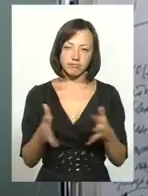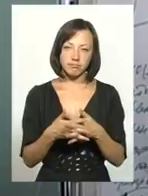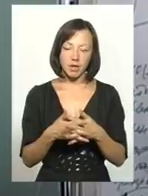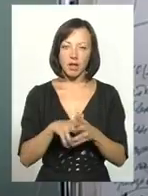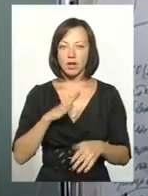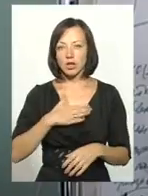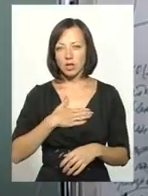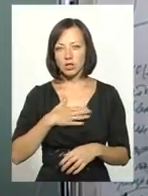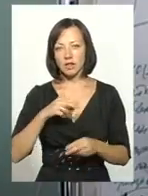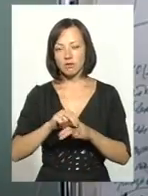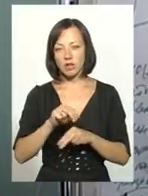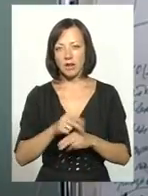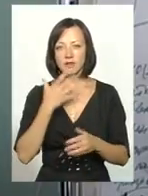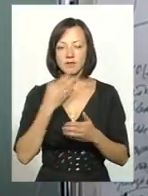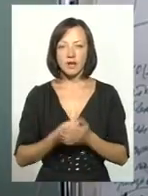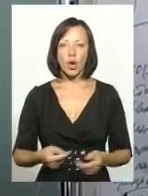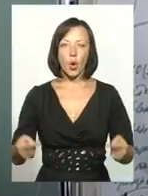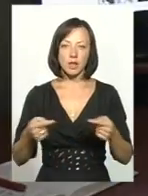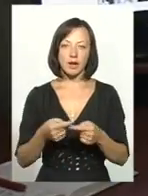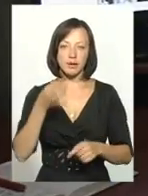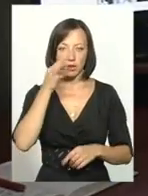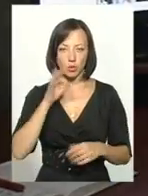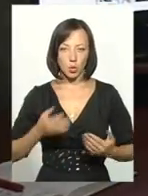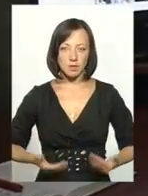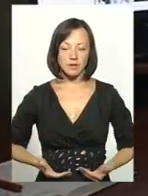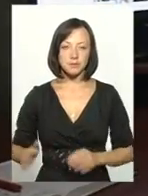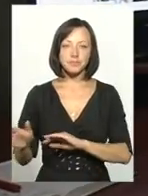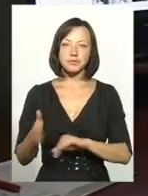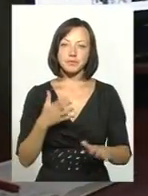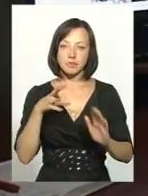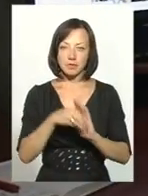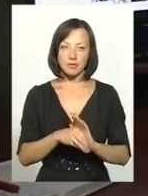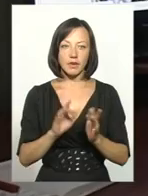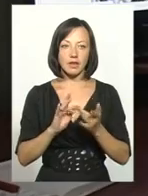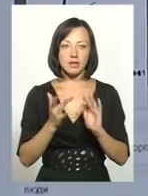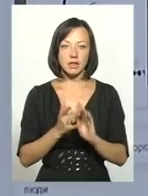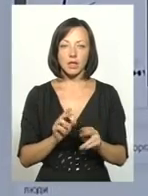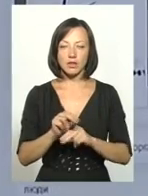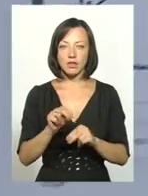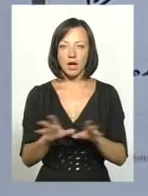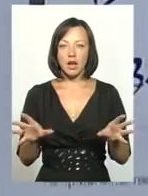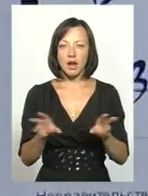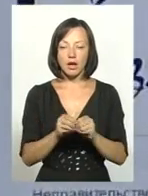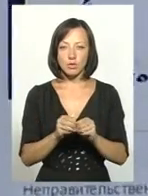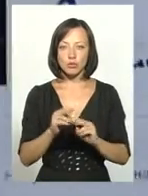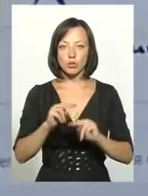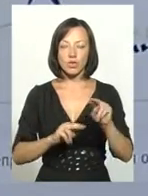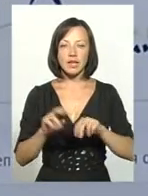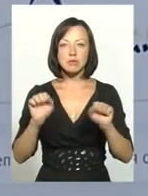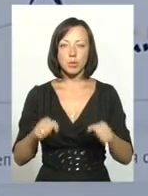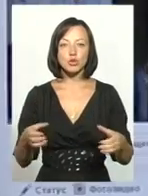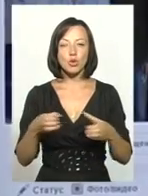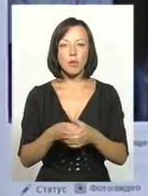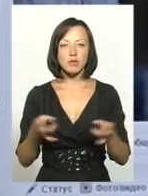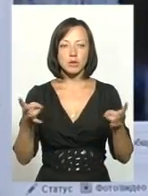наше навчання в свій конкретний досвід. Аби долучитись до онлайн-курсу та вчитись разом будувати спроможну громаду,